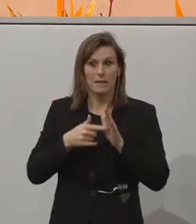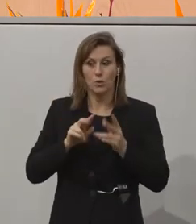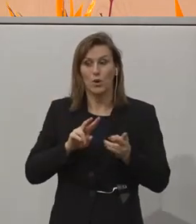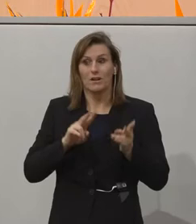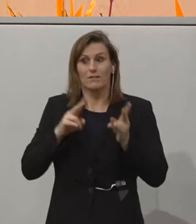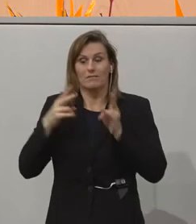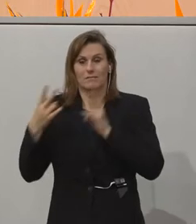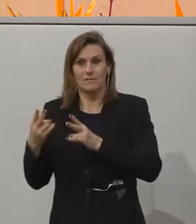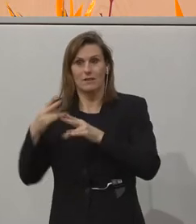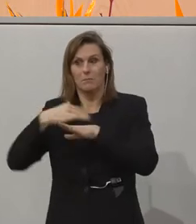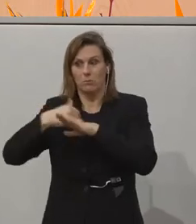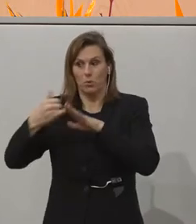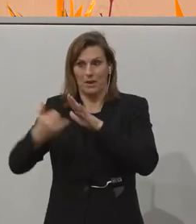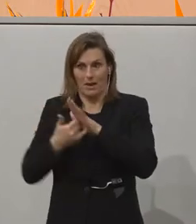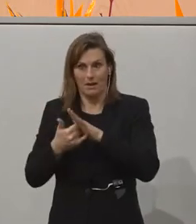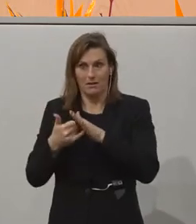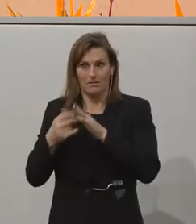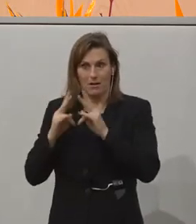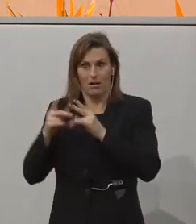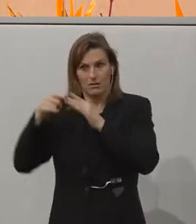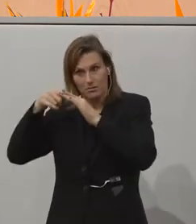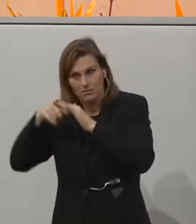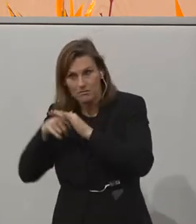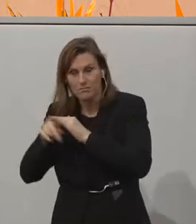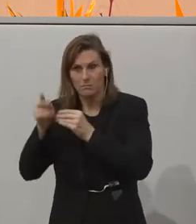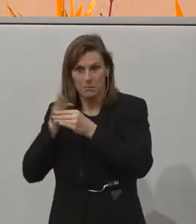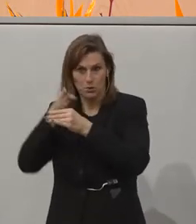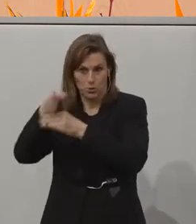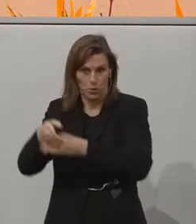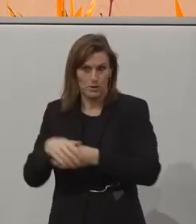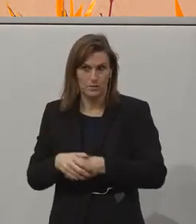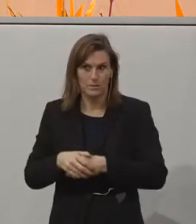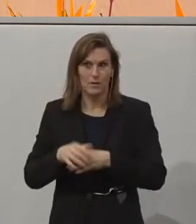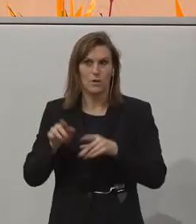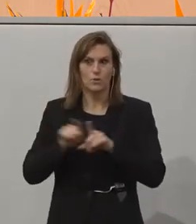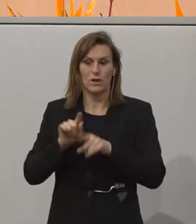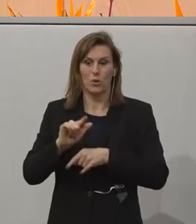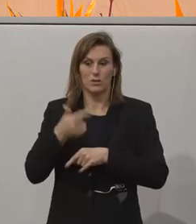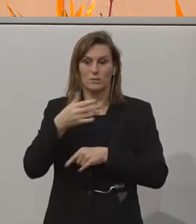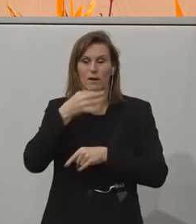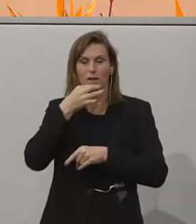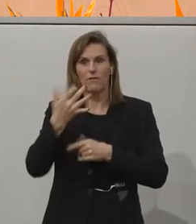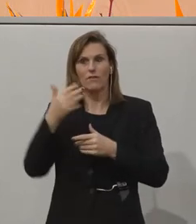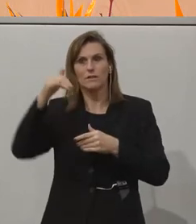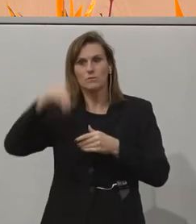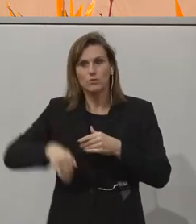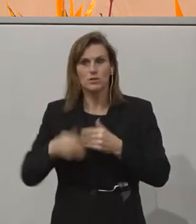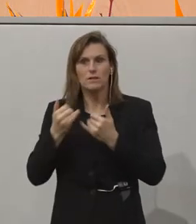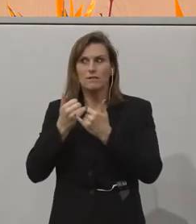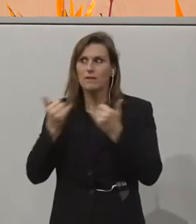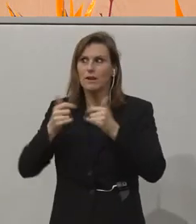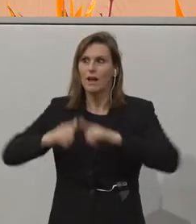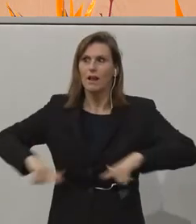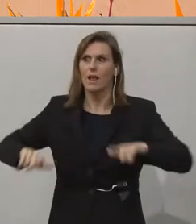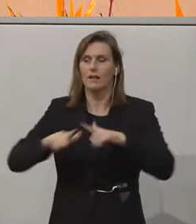is, what are the necessary needs to be able, as an economy, as a country to be able to implement